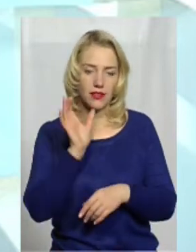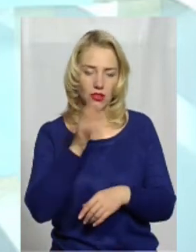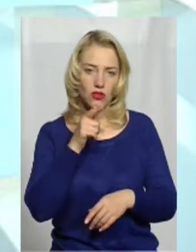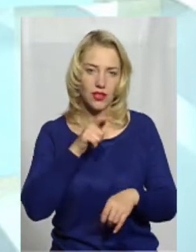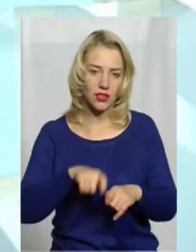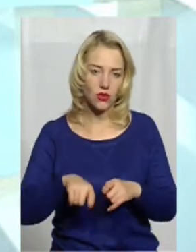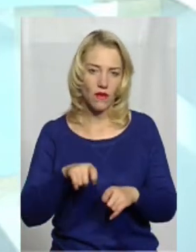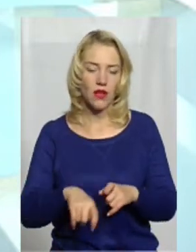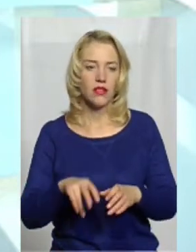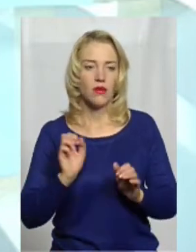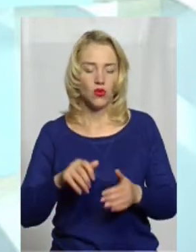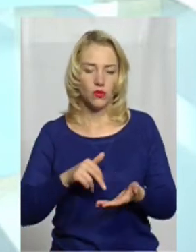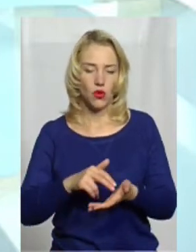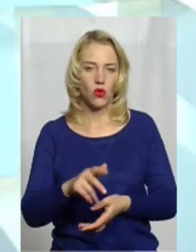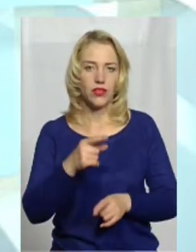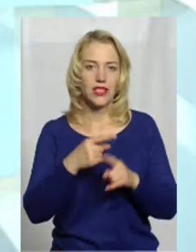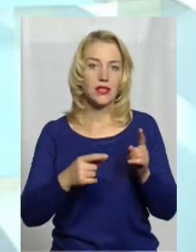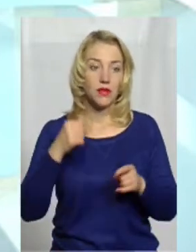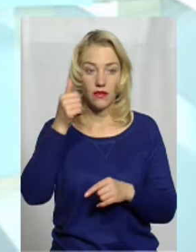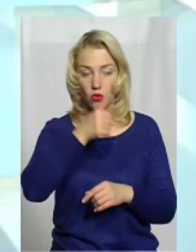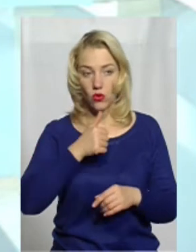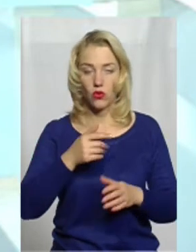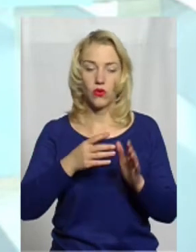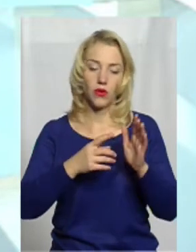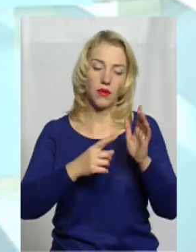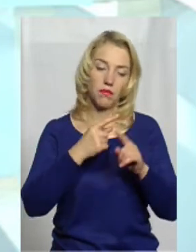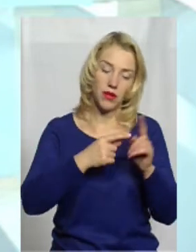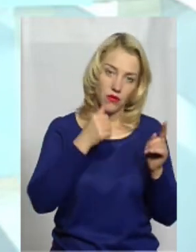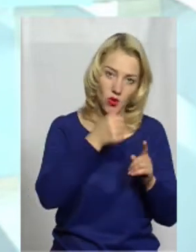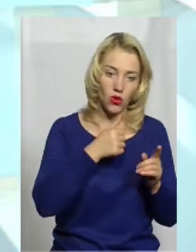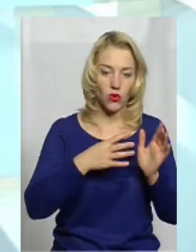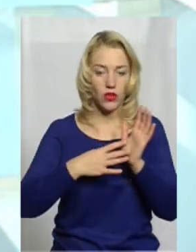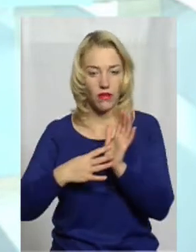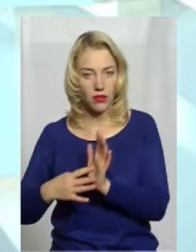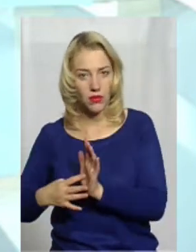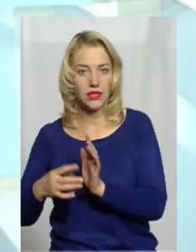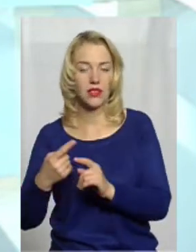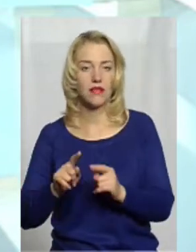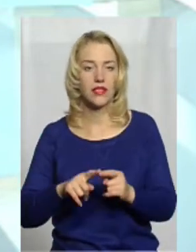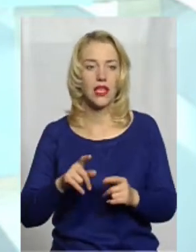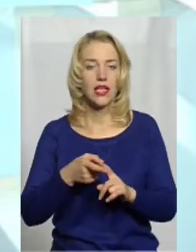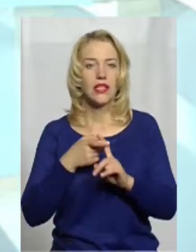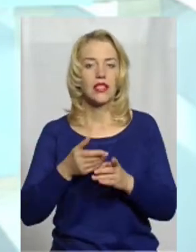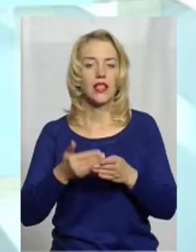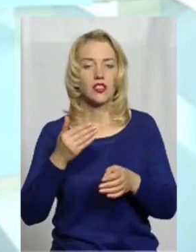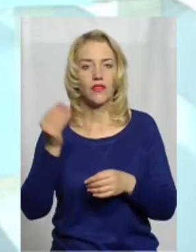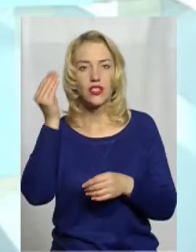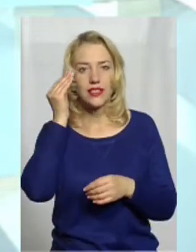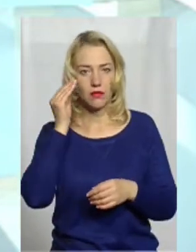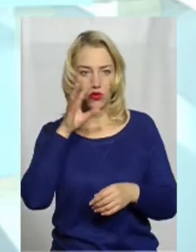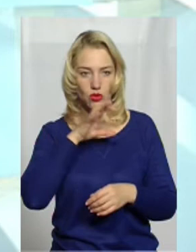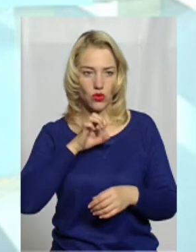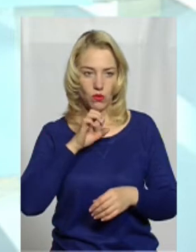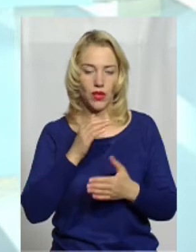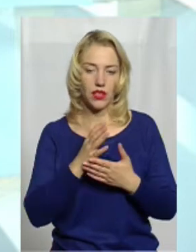вже можуть проходити з півроку. Півроку – дев'ять місяців. Це все залежить від здібності собаки. Є собаки,